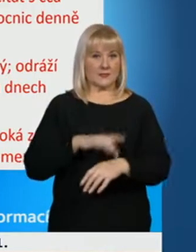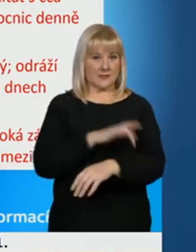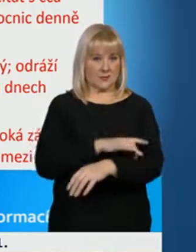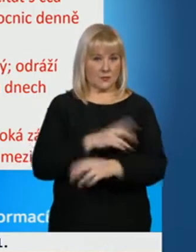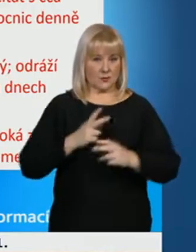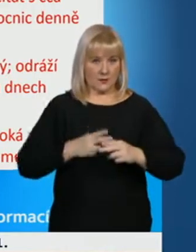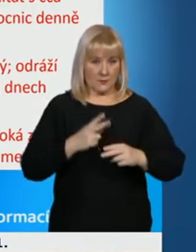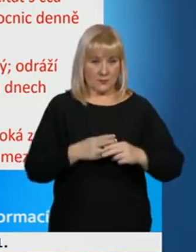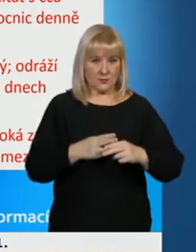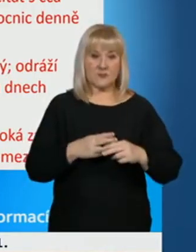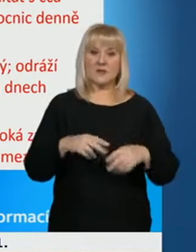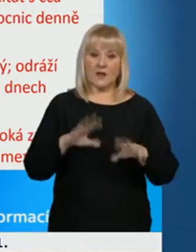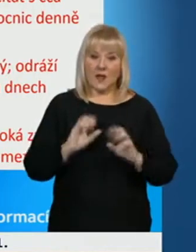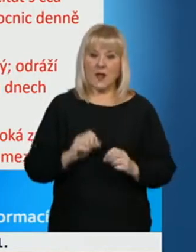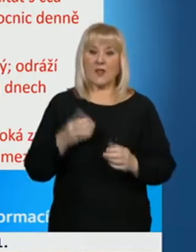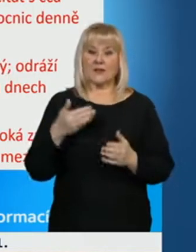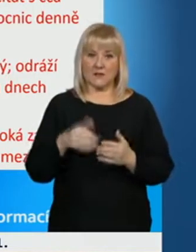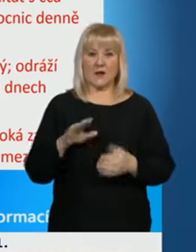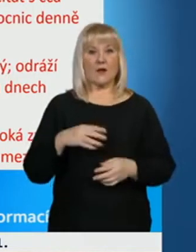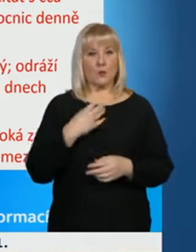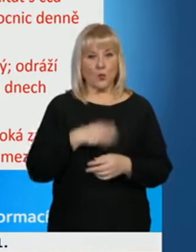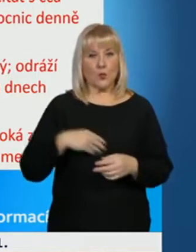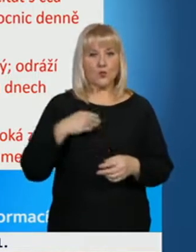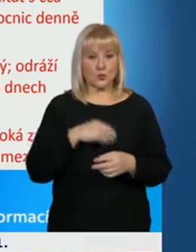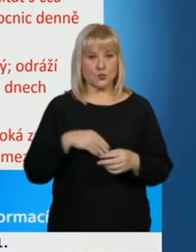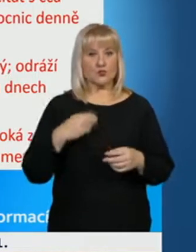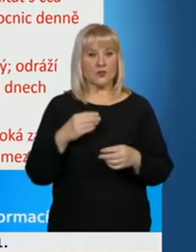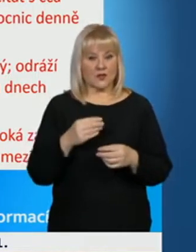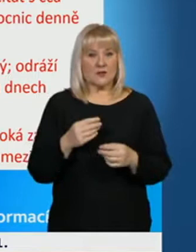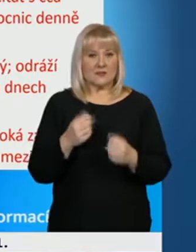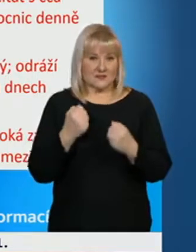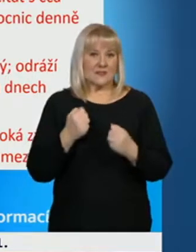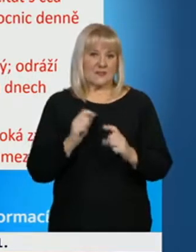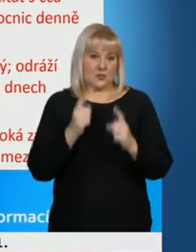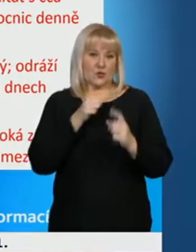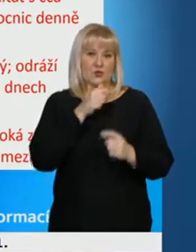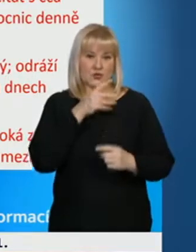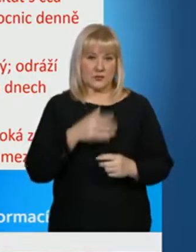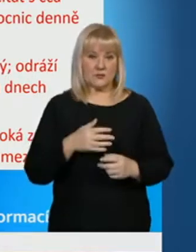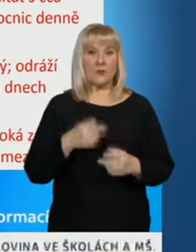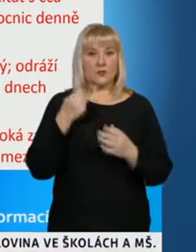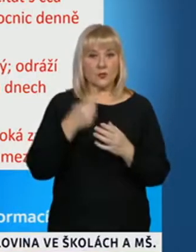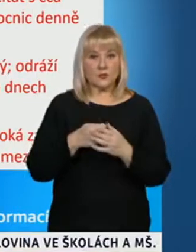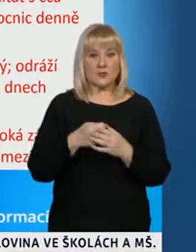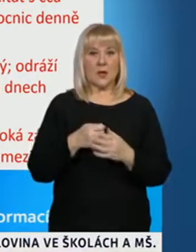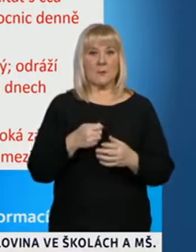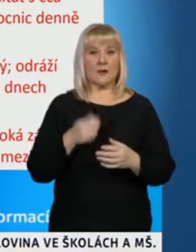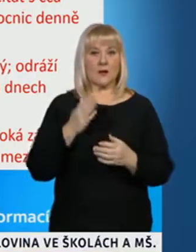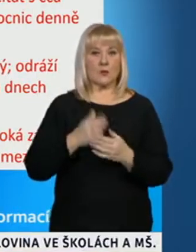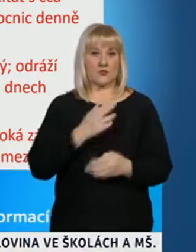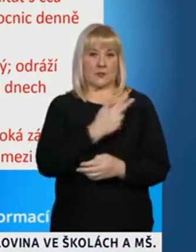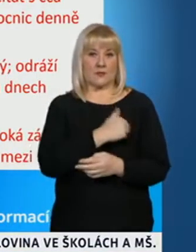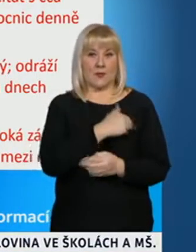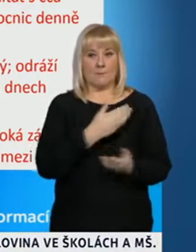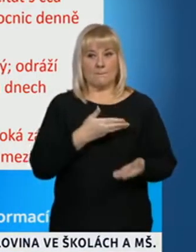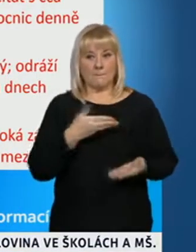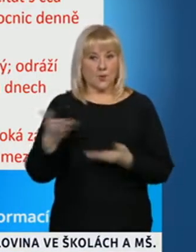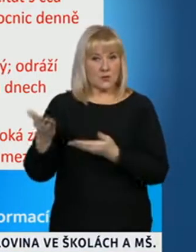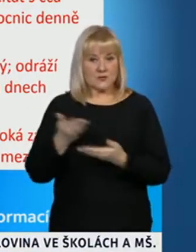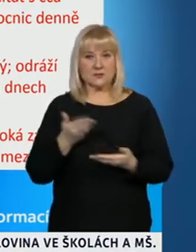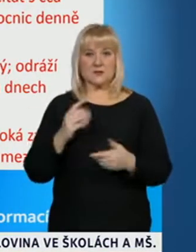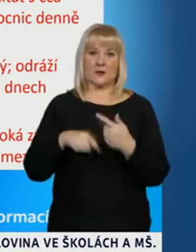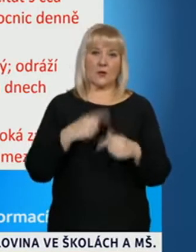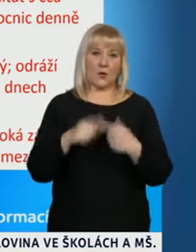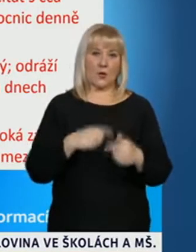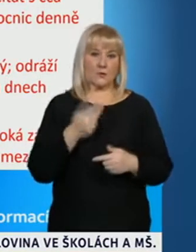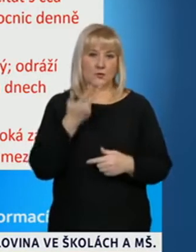počtech, ale stále je bohužel relativně vysoký, takže to generuje příjmy do nemocnic, které jsou nyní průměrně asi 300